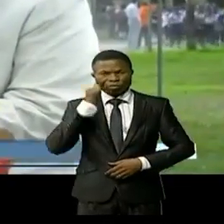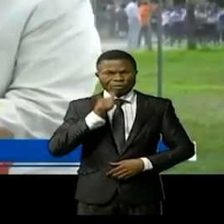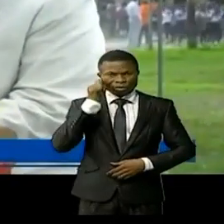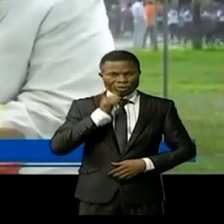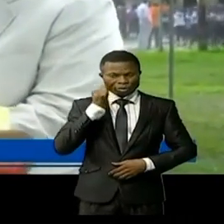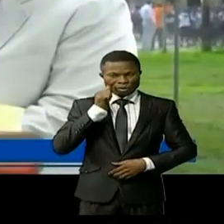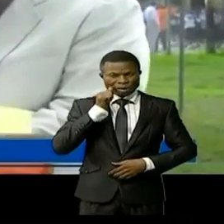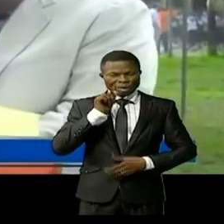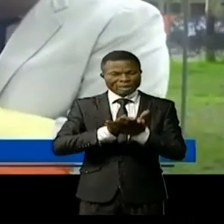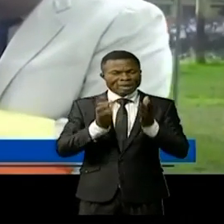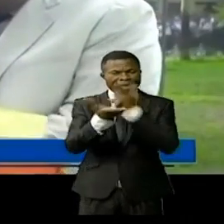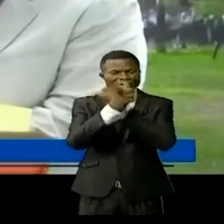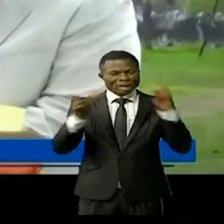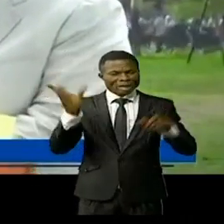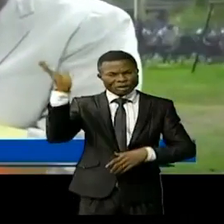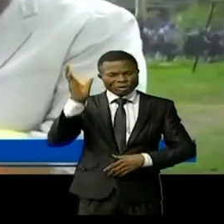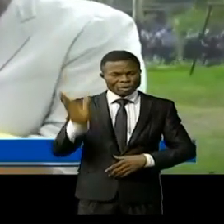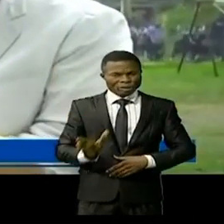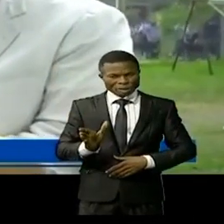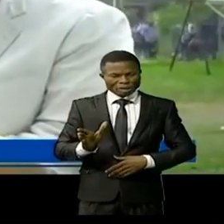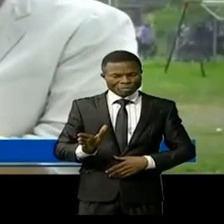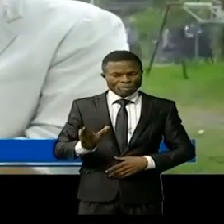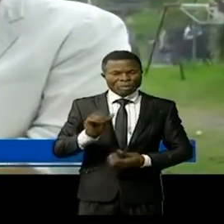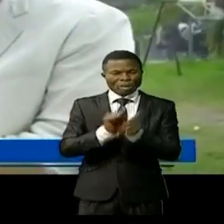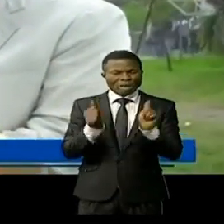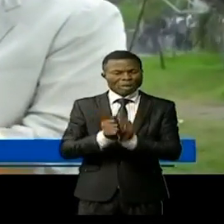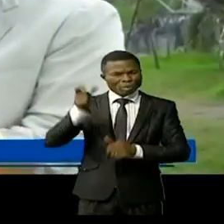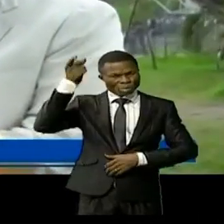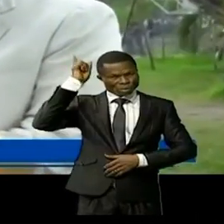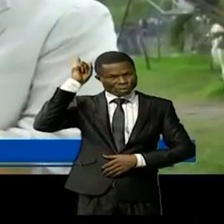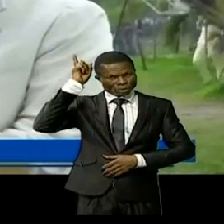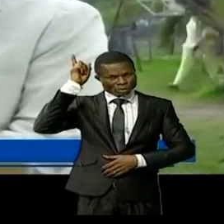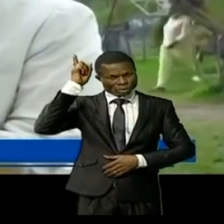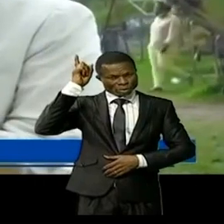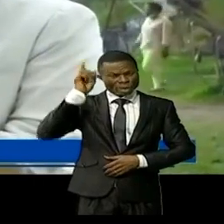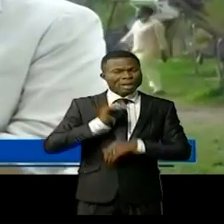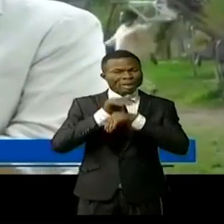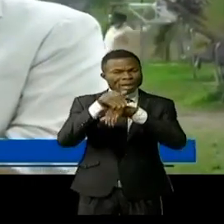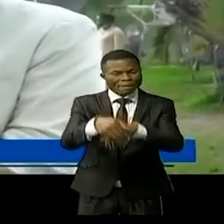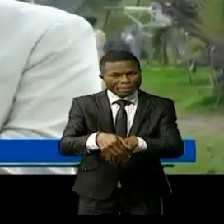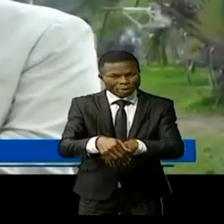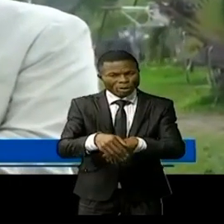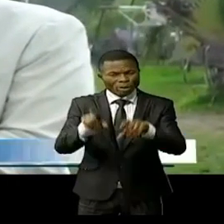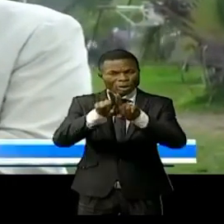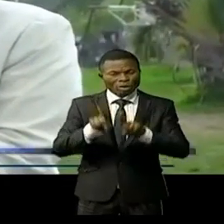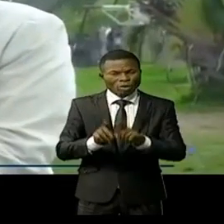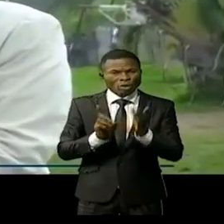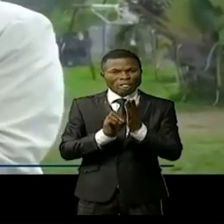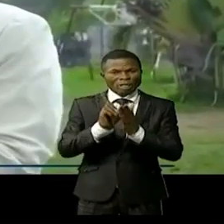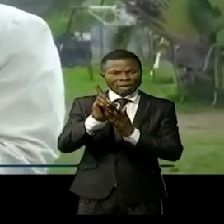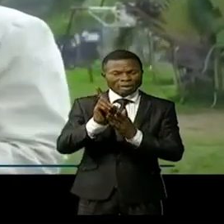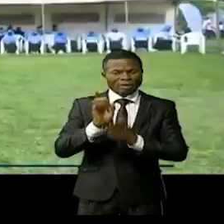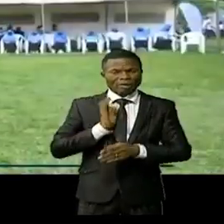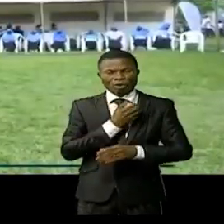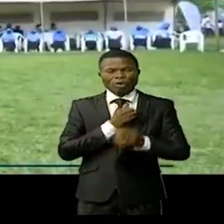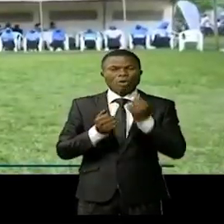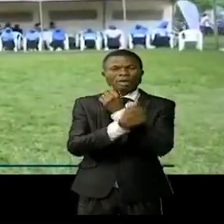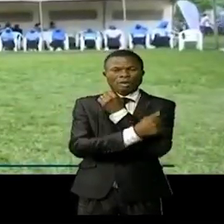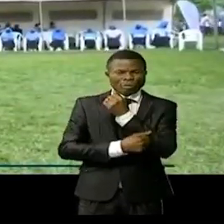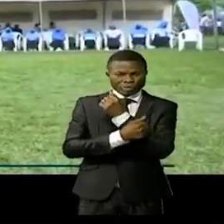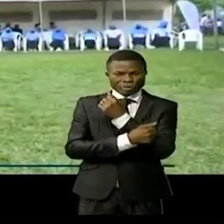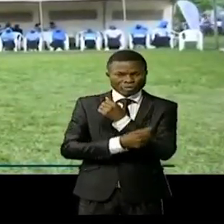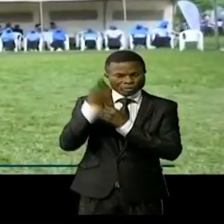libérer de tous les préjugés sexistes et de prendre part au développement de la nation pour